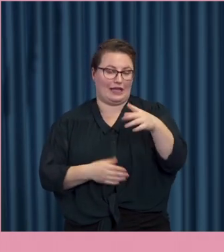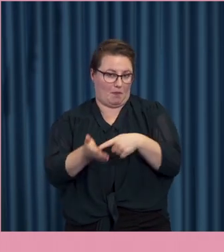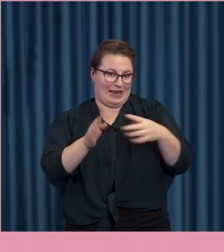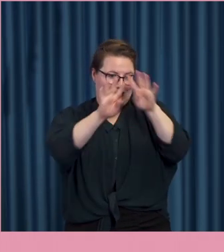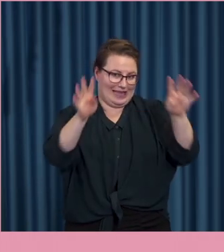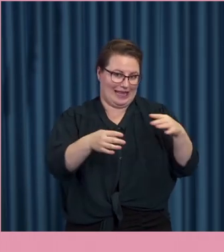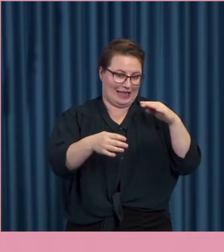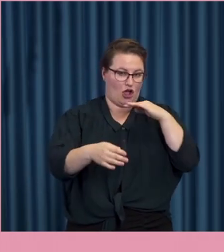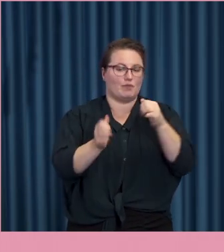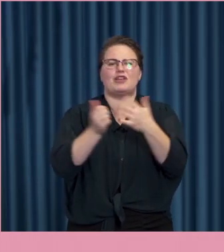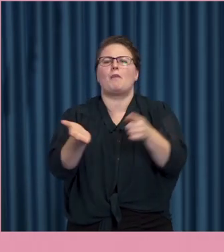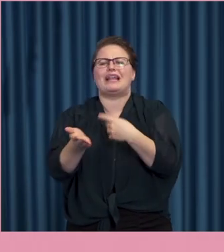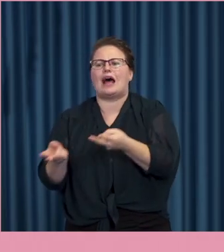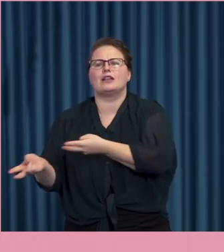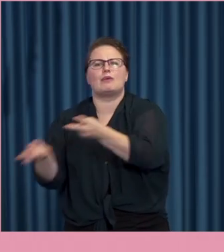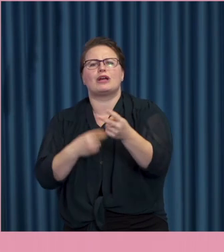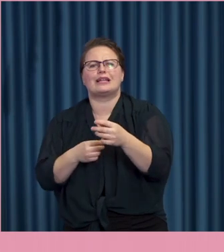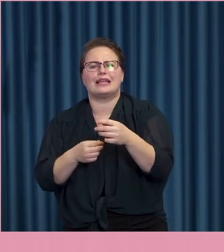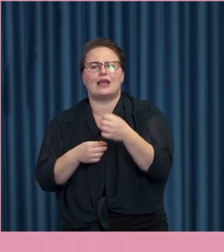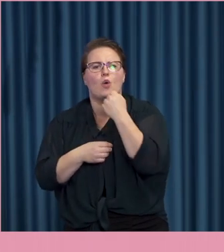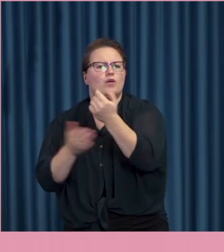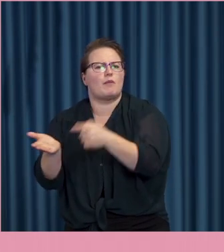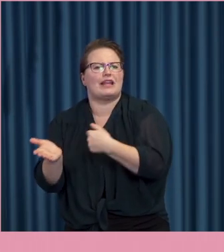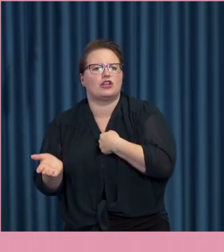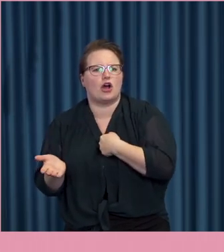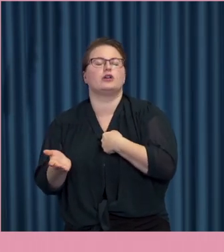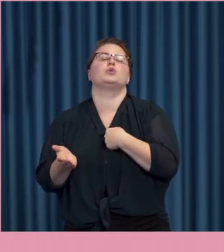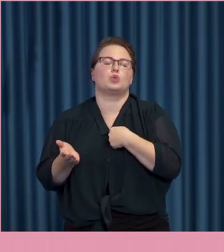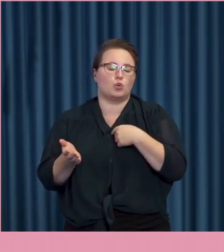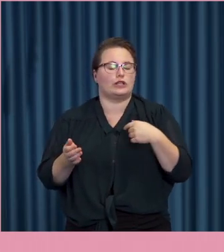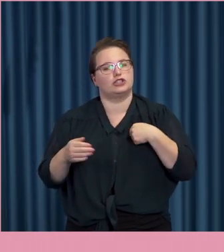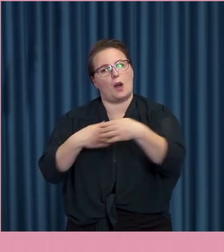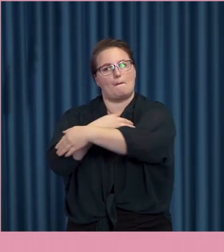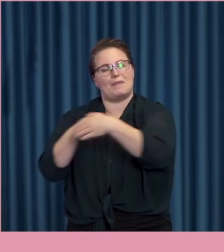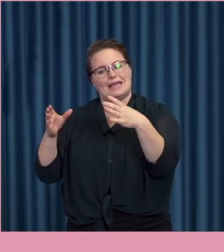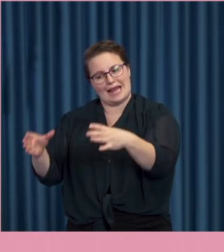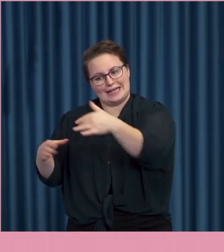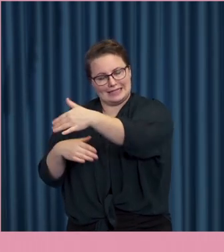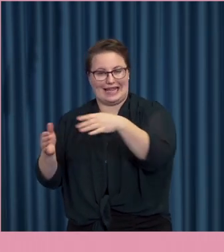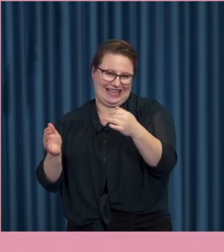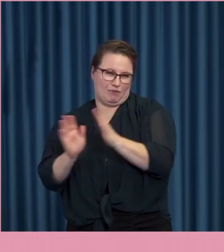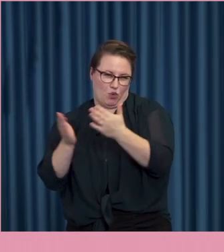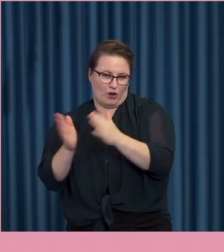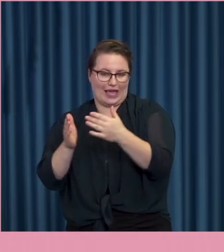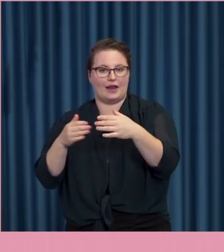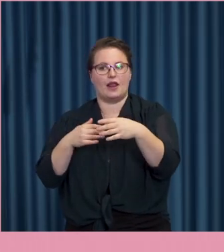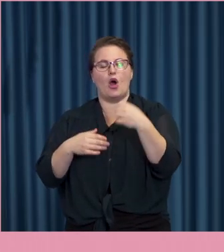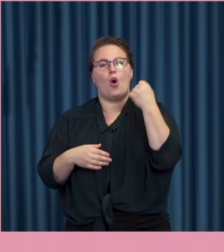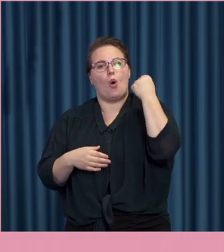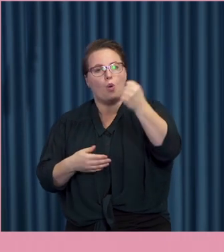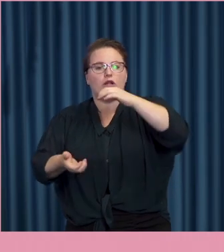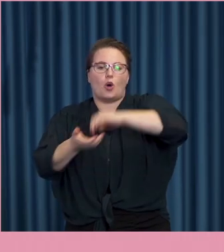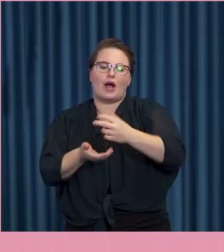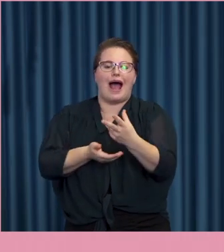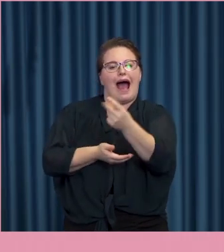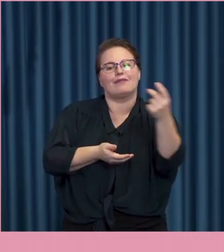det här sammanhanget. Jag är ju mer som sagt i antologin. Då menar jag, då begränsar jag det till hot och andra